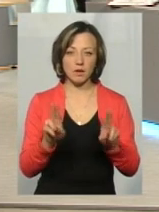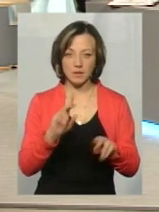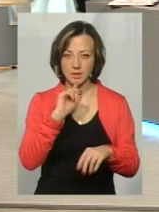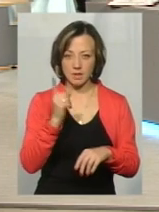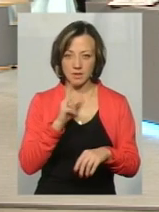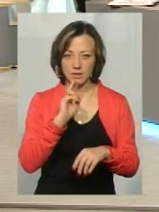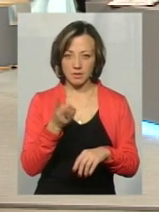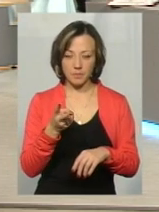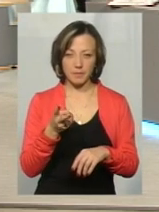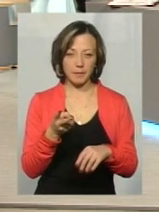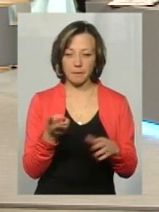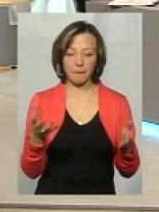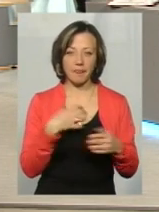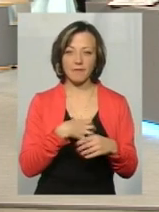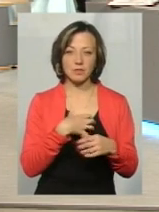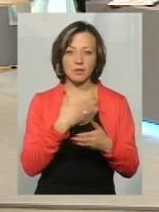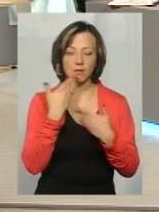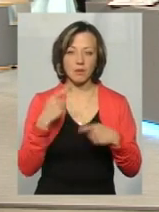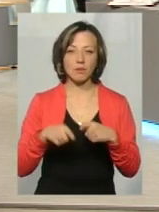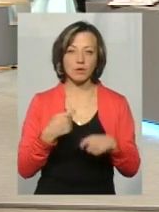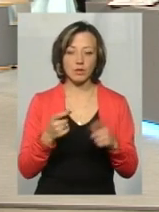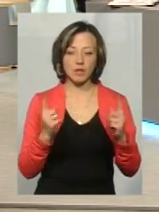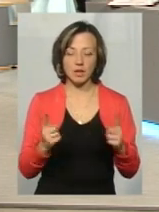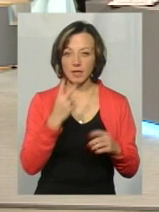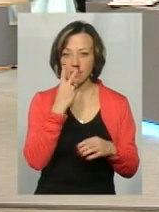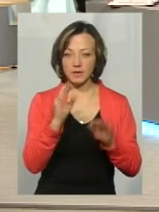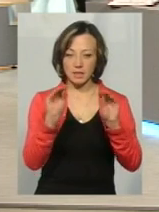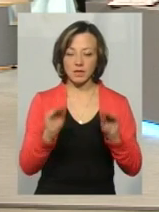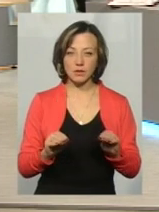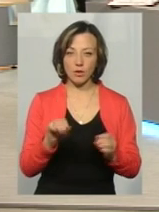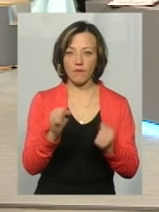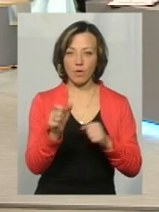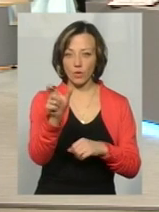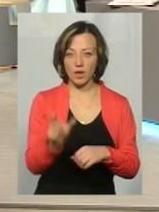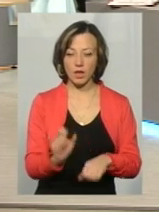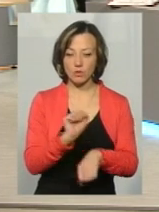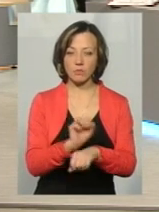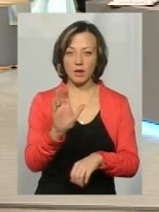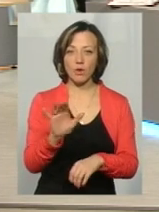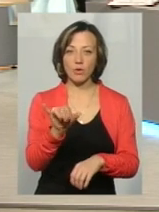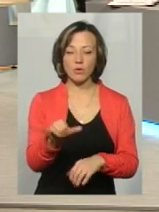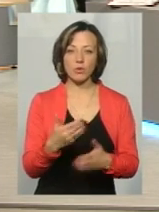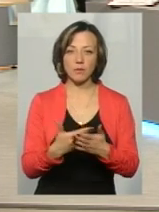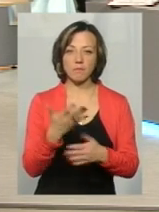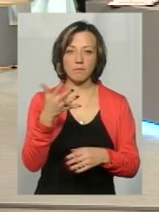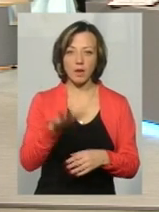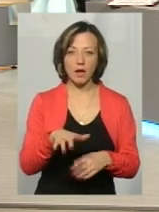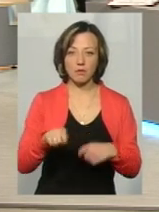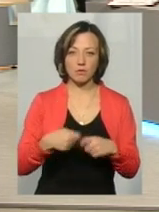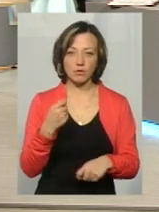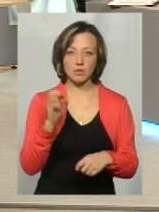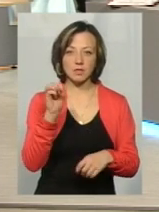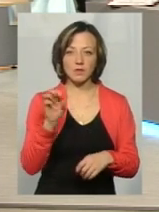рік? За два? Тут неважливо, немає порушення взагалі. От ти дивишся на статистику водія, коли ще раз його зупиняєш, а в нього вже 5 порушень за